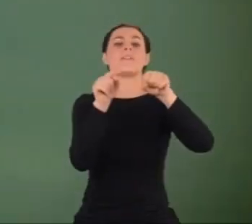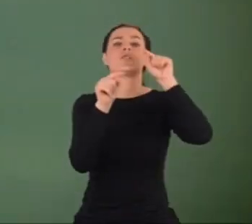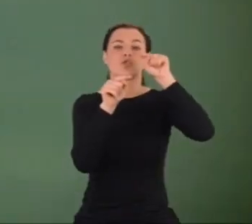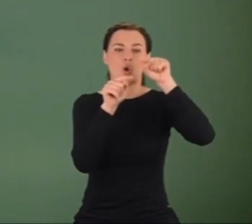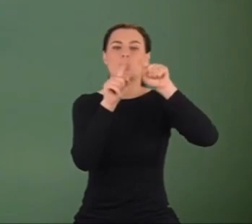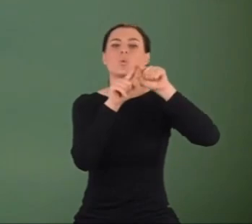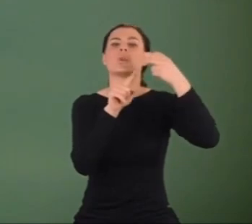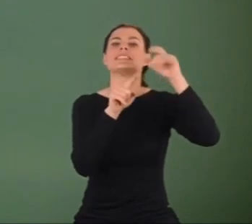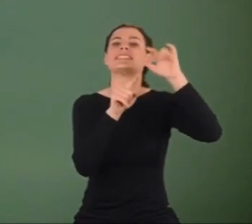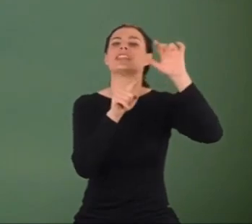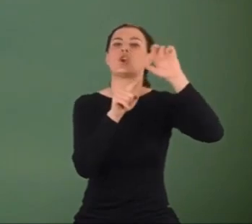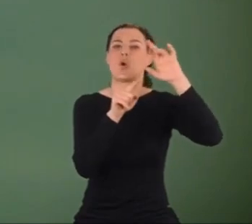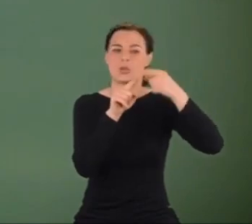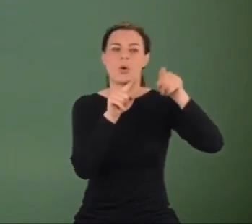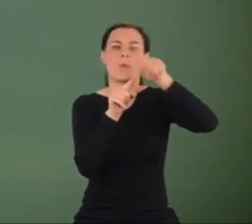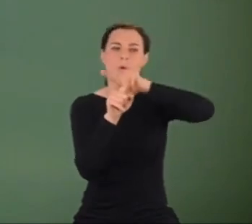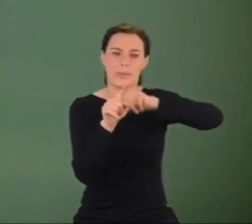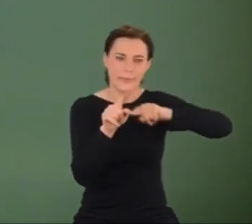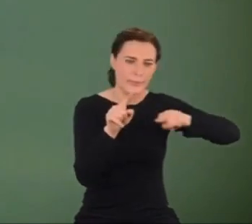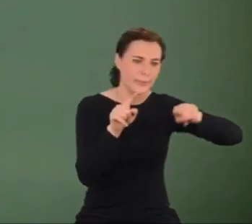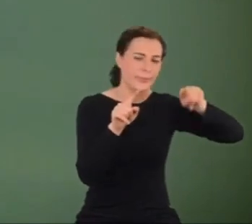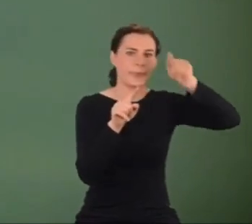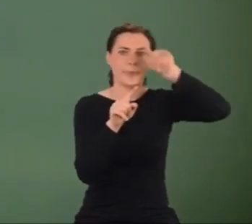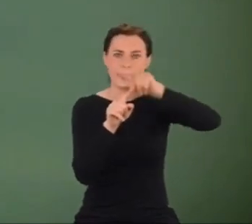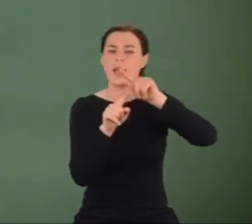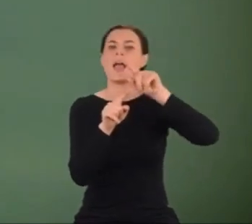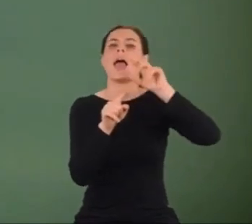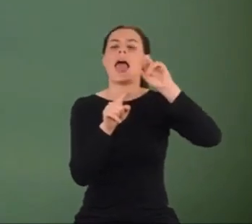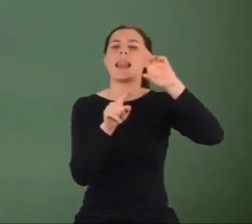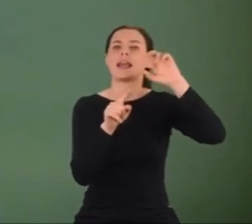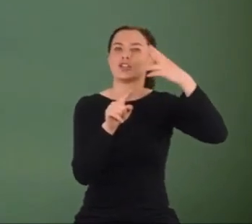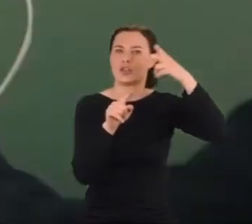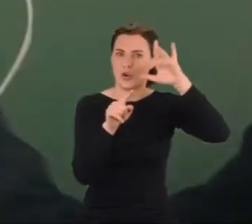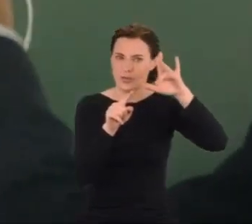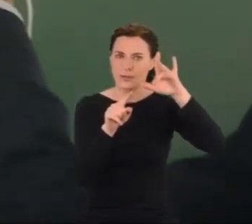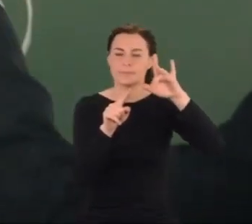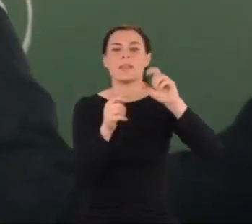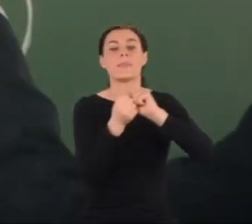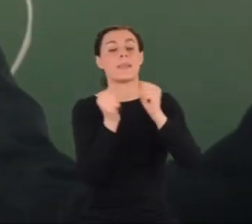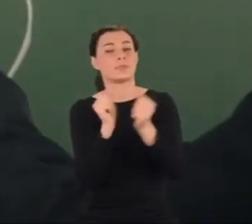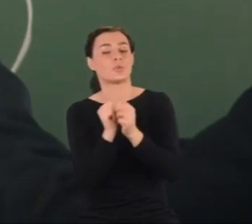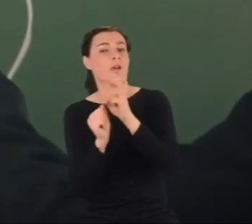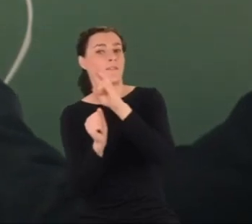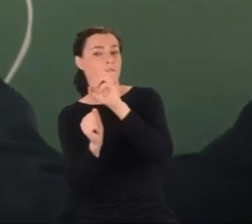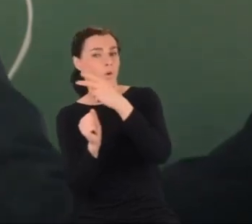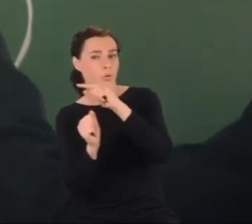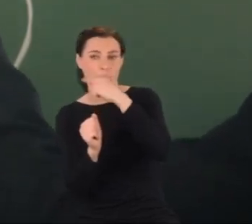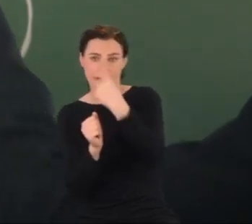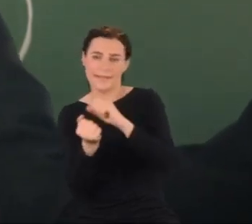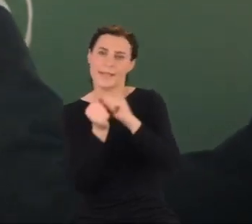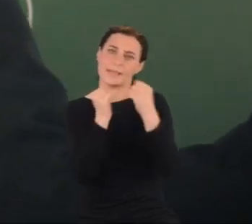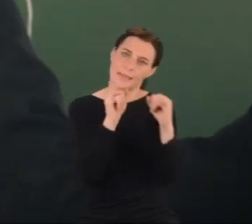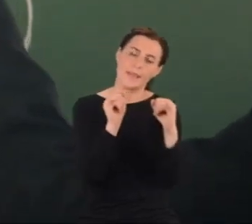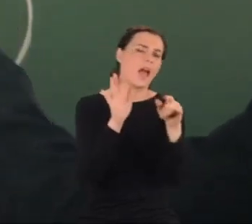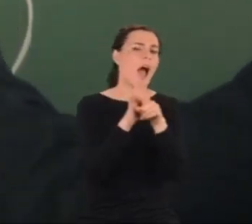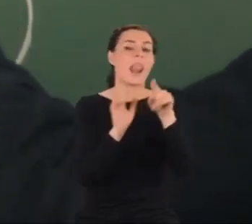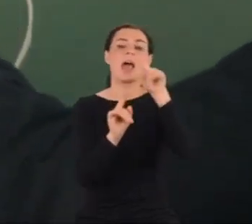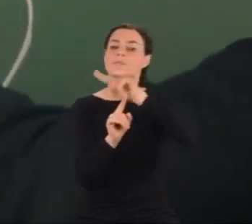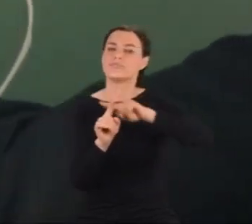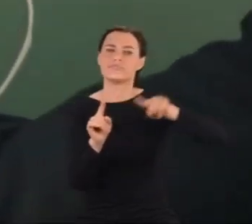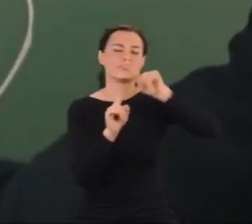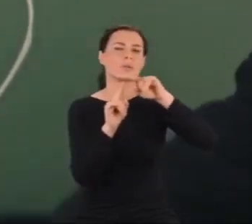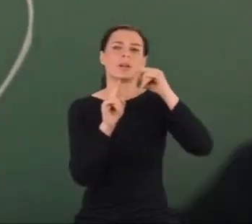krążą elektrony, w wypadku wodoru tylko jeden, w innych pierwiastkach chemicznych więcej, na różnych orbitach.